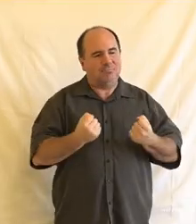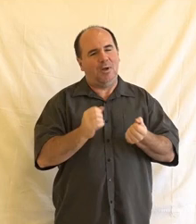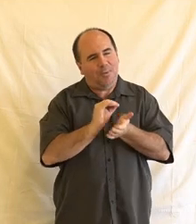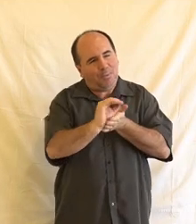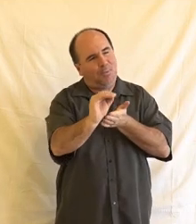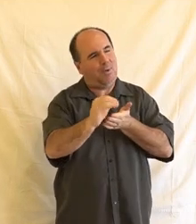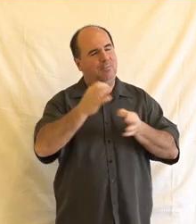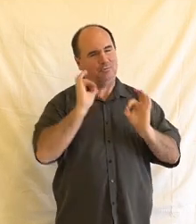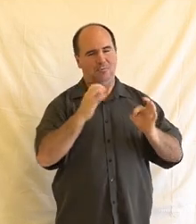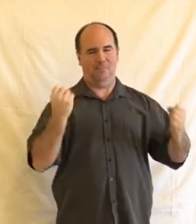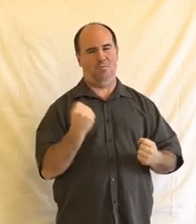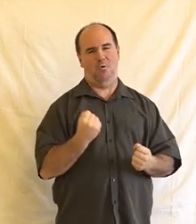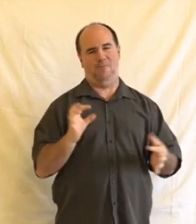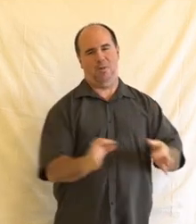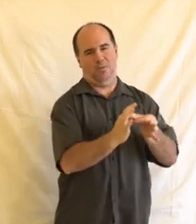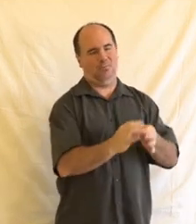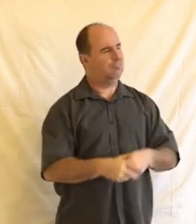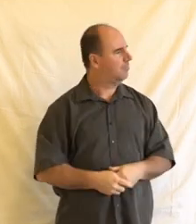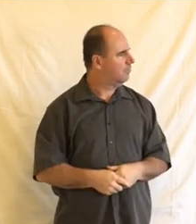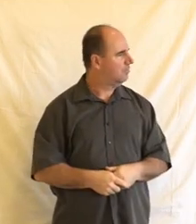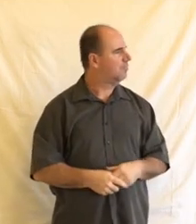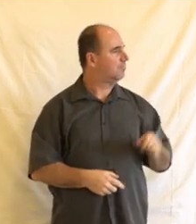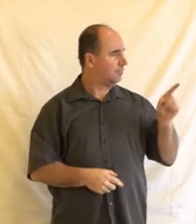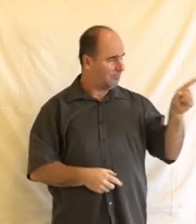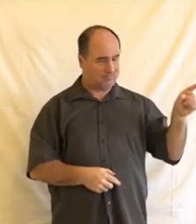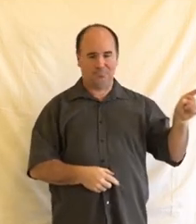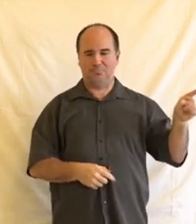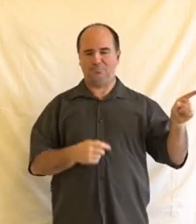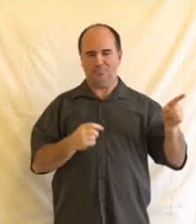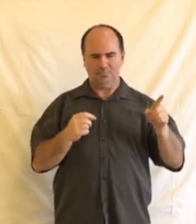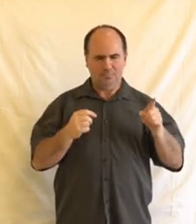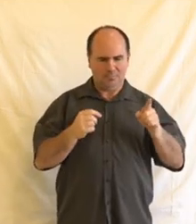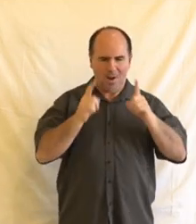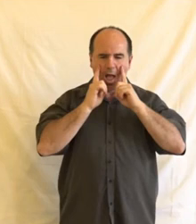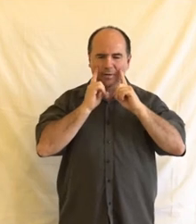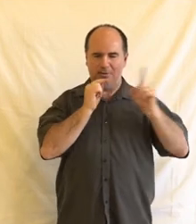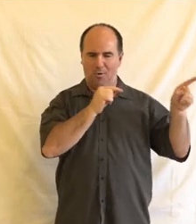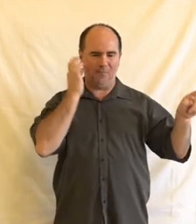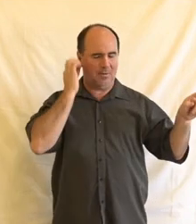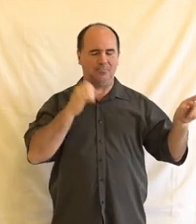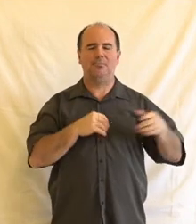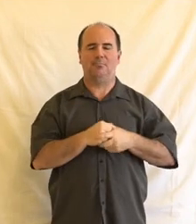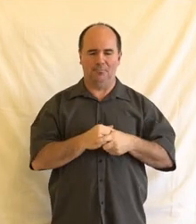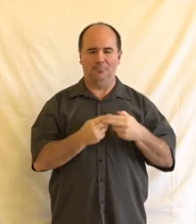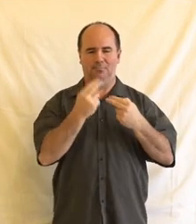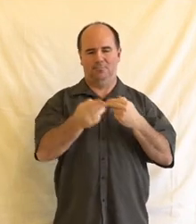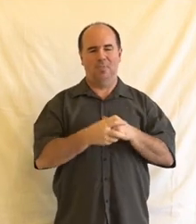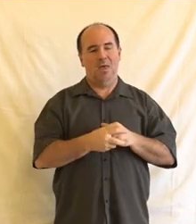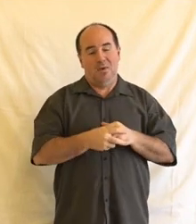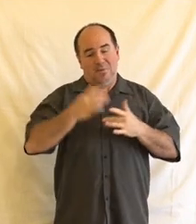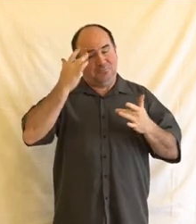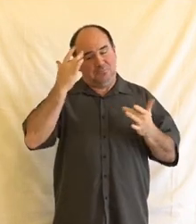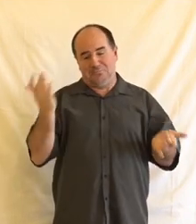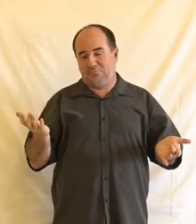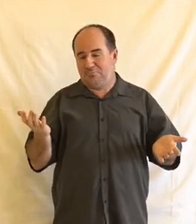Jestli můžu ještě drobné doplnění právě z pohledu té chystané regulace třeba k té umělé inteligenci, tak nevím, jestli půjdeme úplně do takové